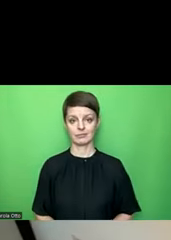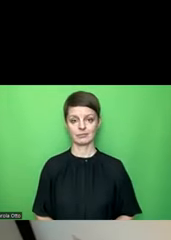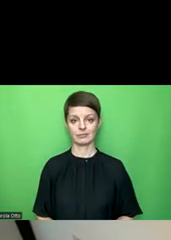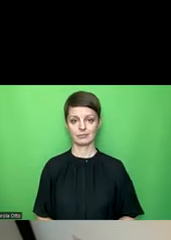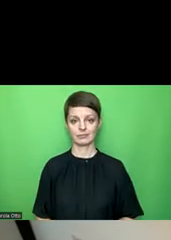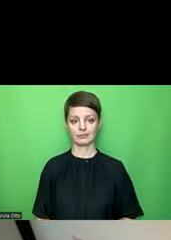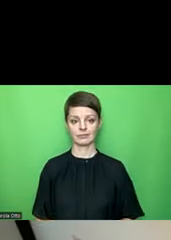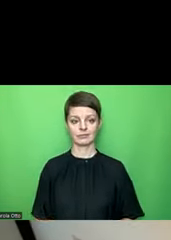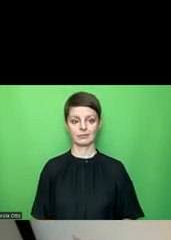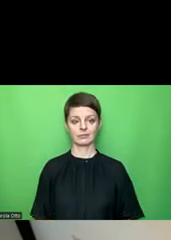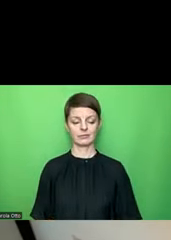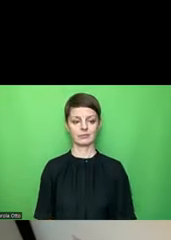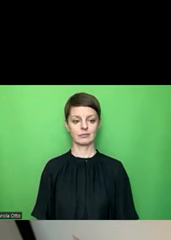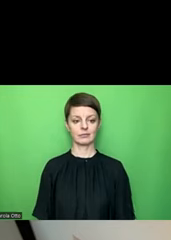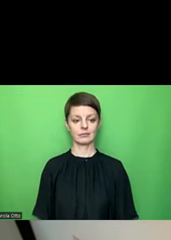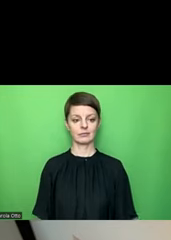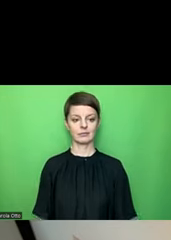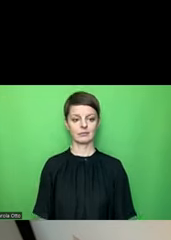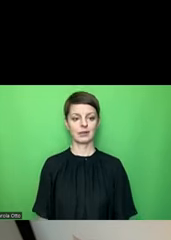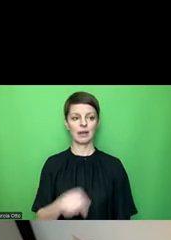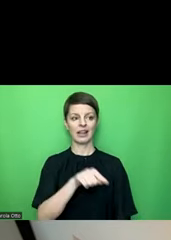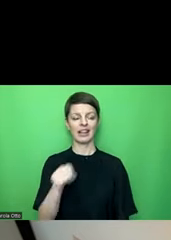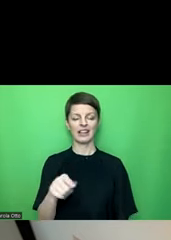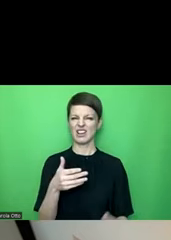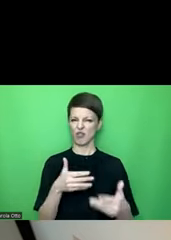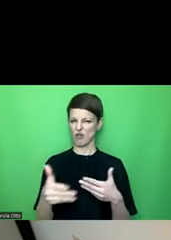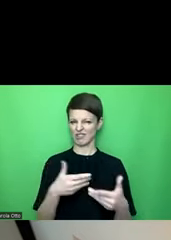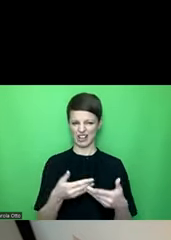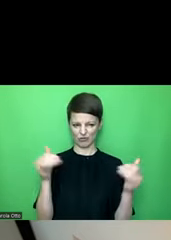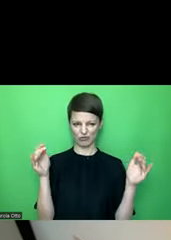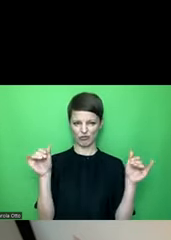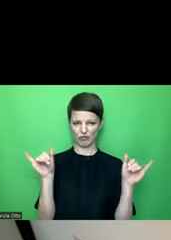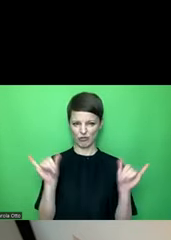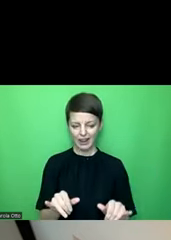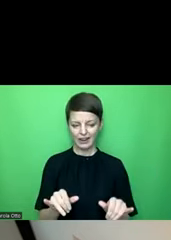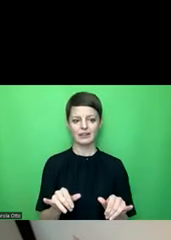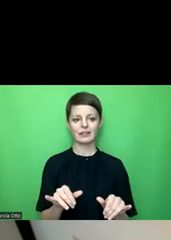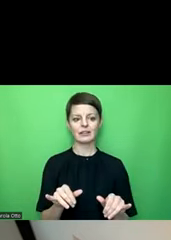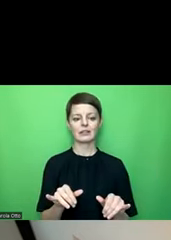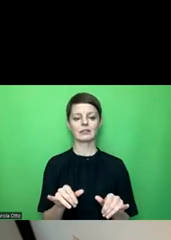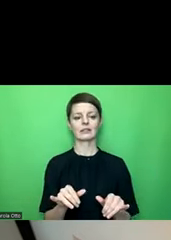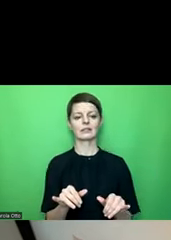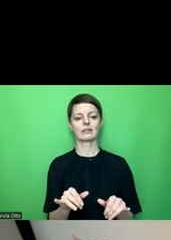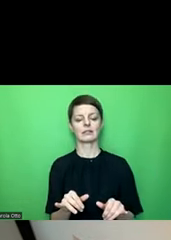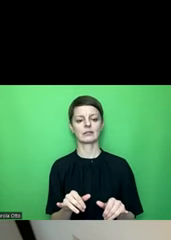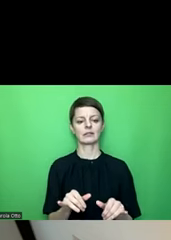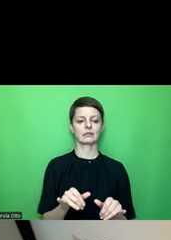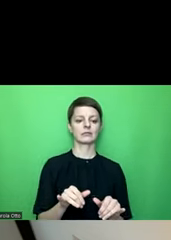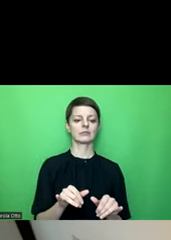Das ist jetzt vom Kontrast her sieht das ziemlich schlecht aus, aber rechtens